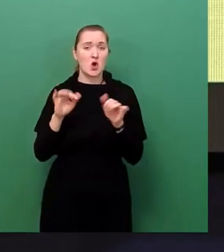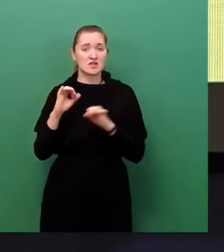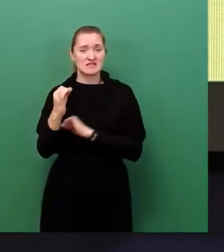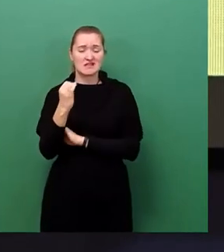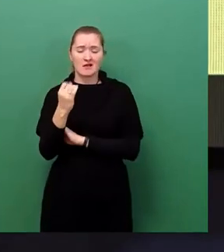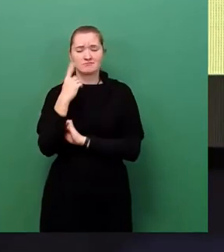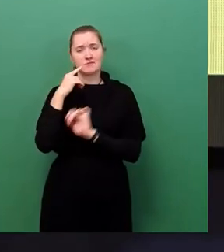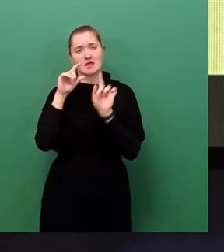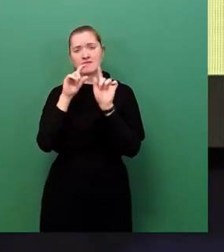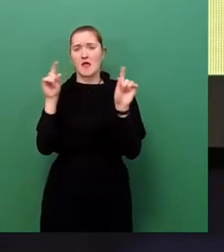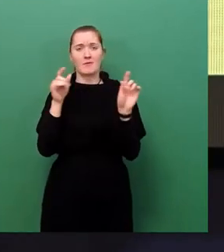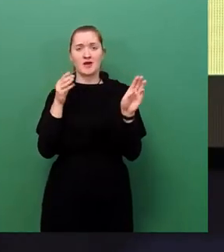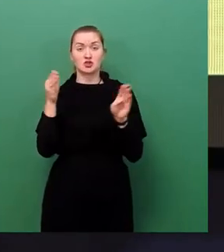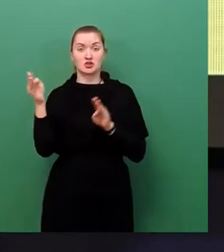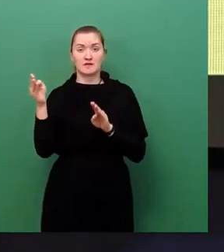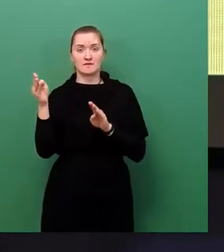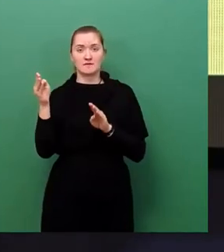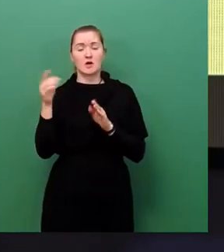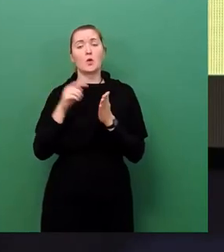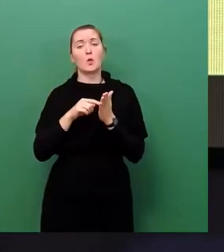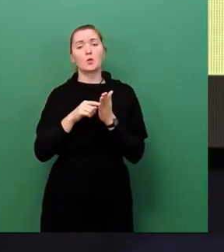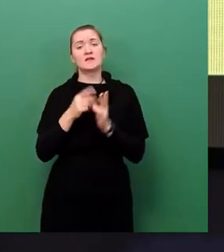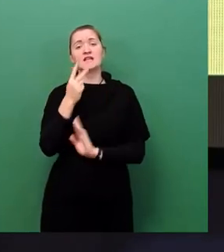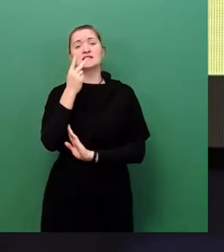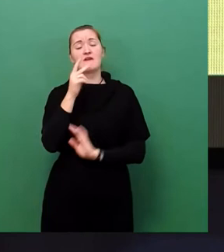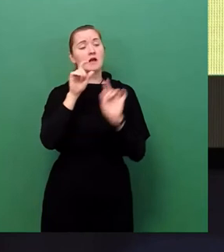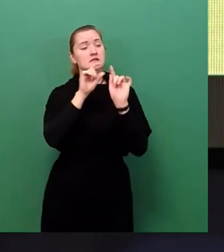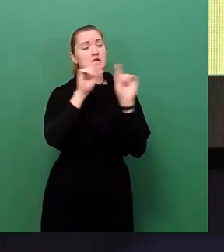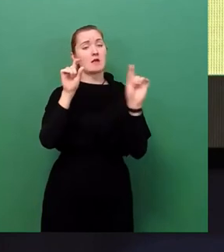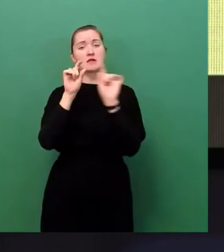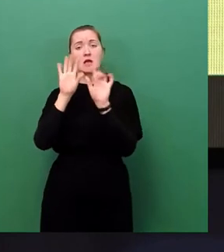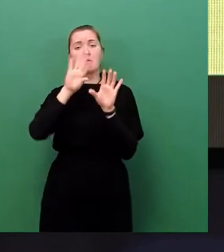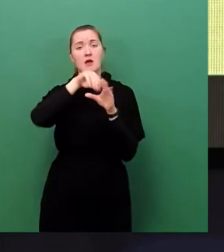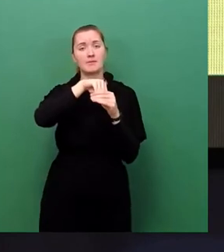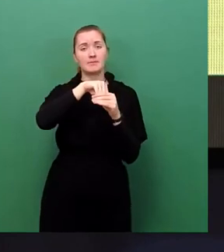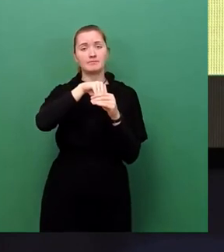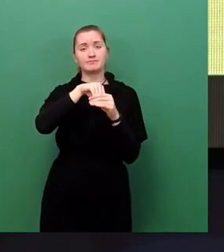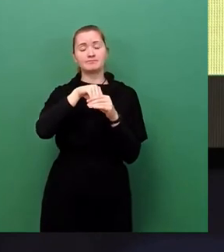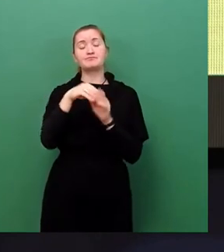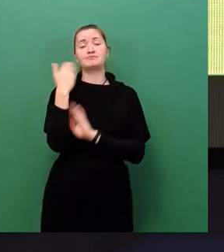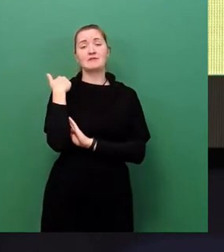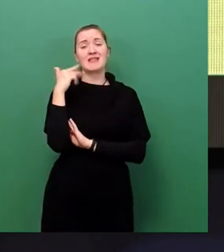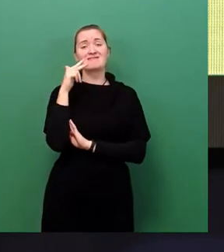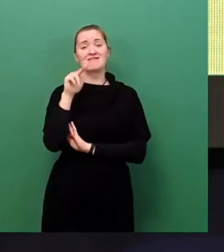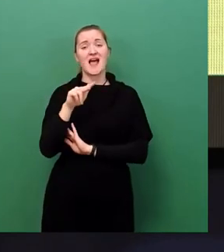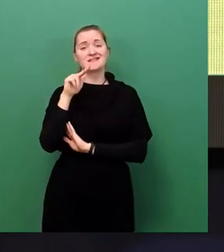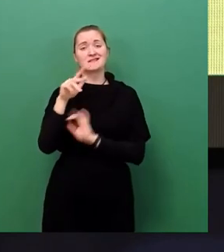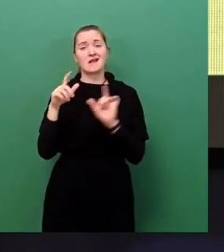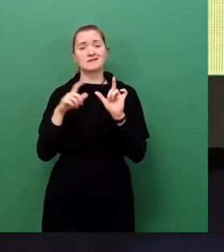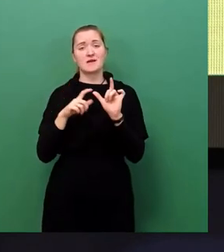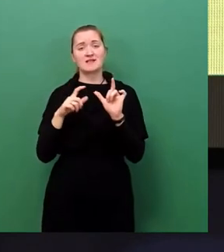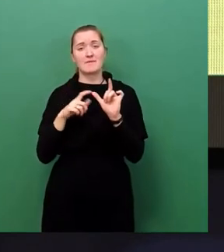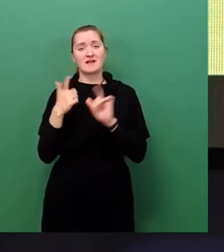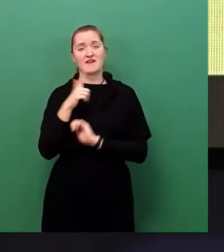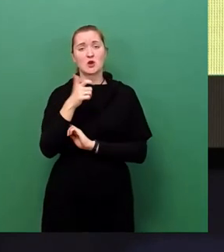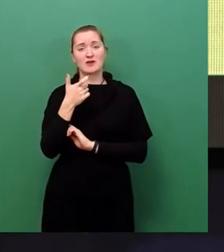denn eigentlich sind dort zwei Themen in einem benannt. Das eine Thema ist der 13.09.2021, an dem es in Dresden